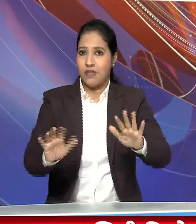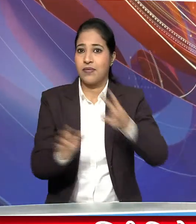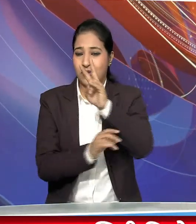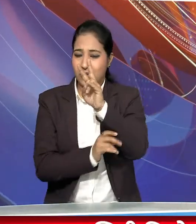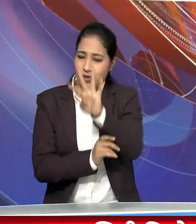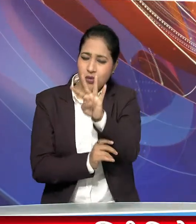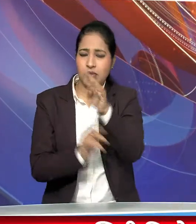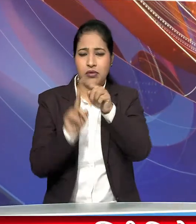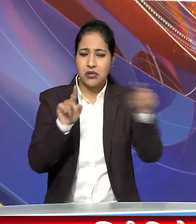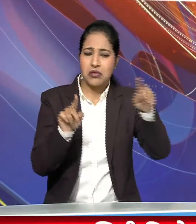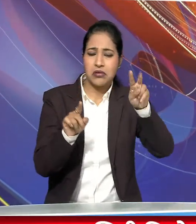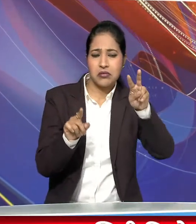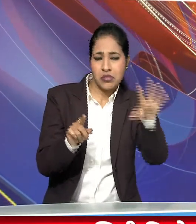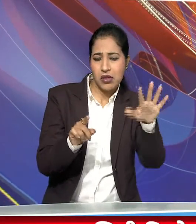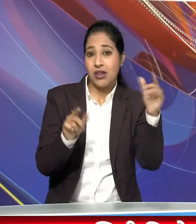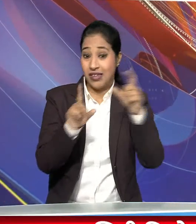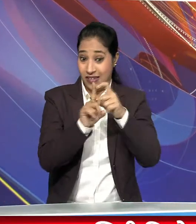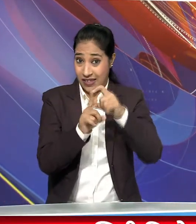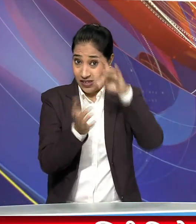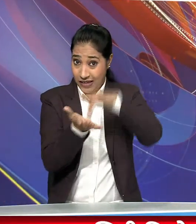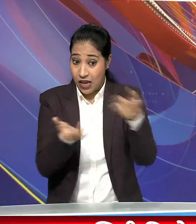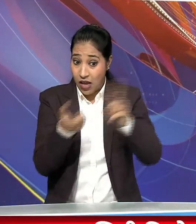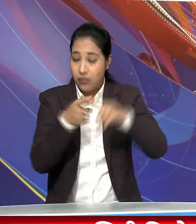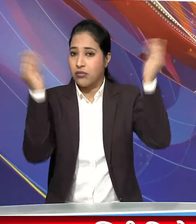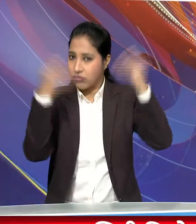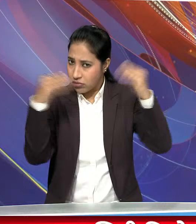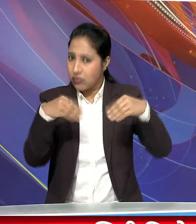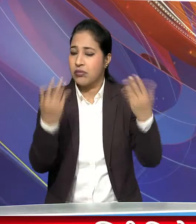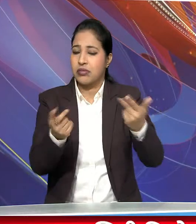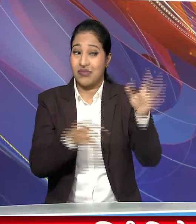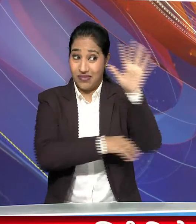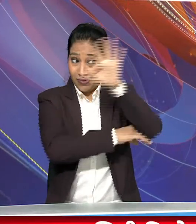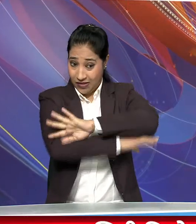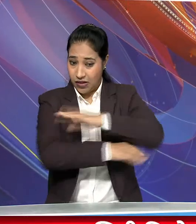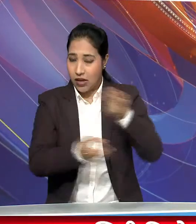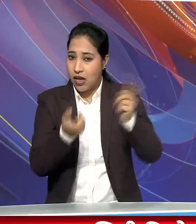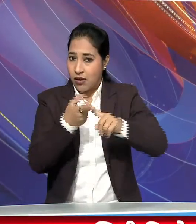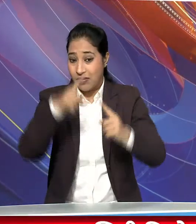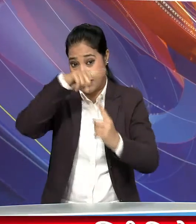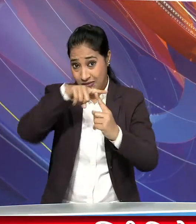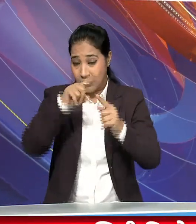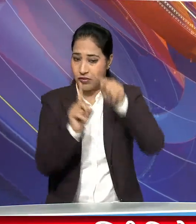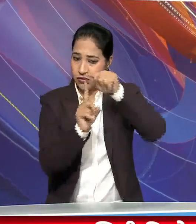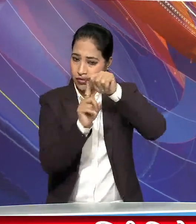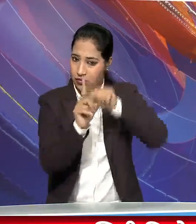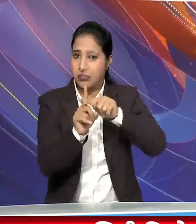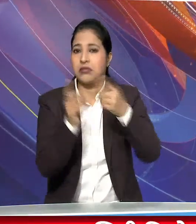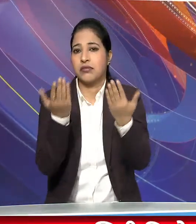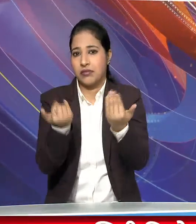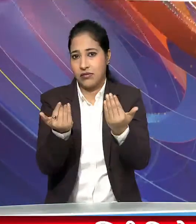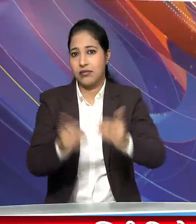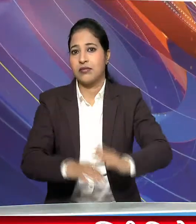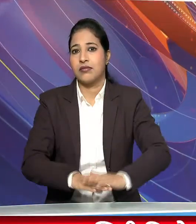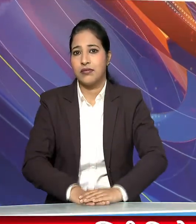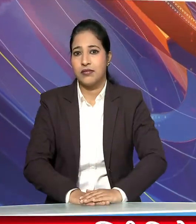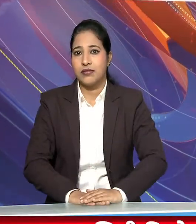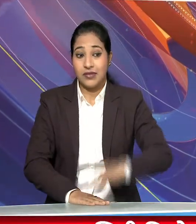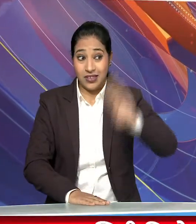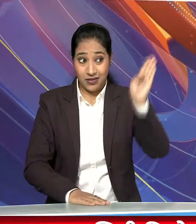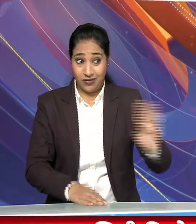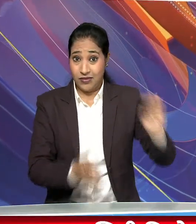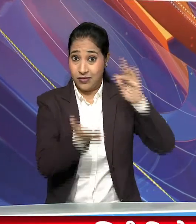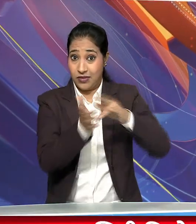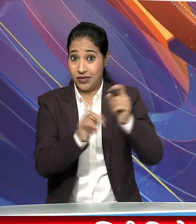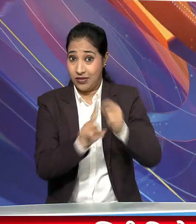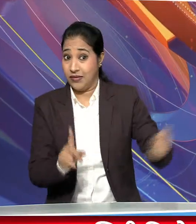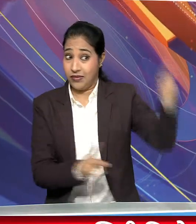हलकी हो सकती है बारिश, अगल